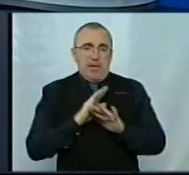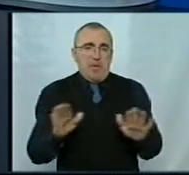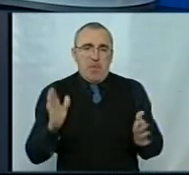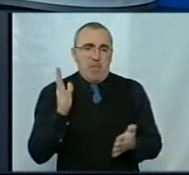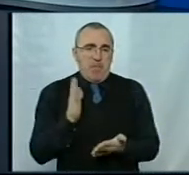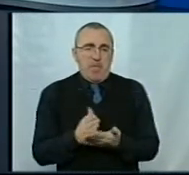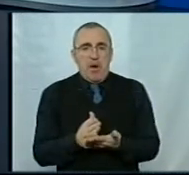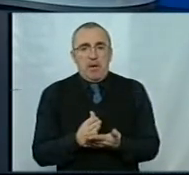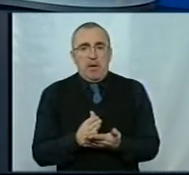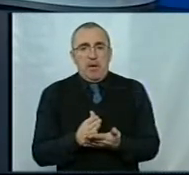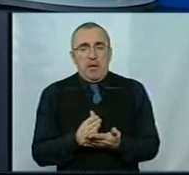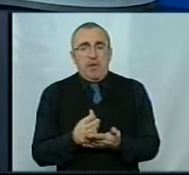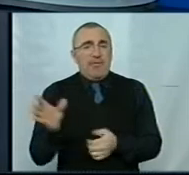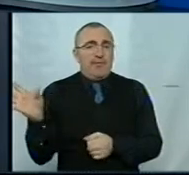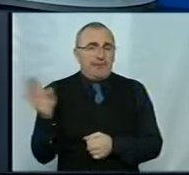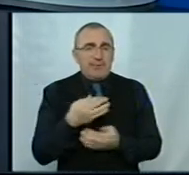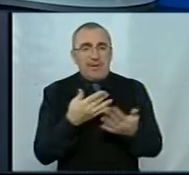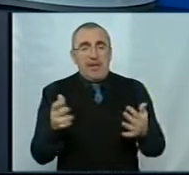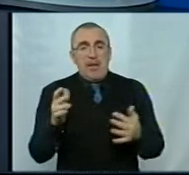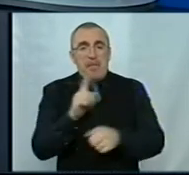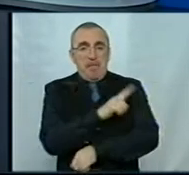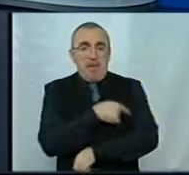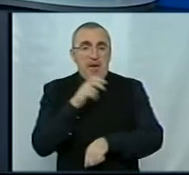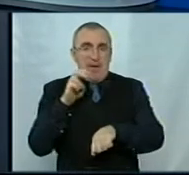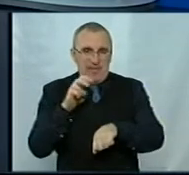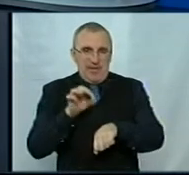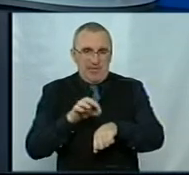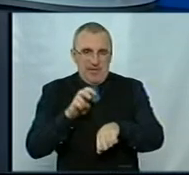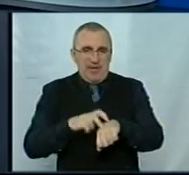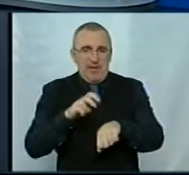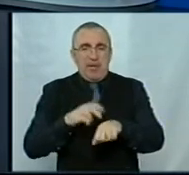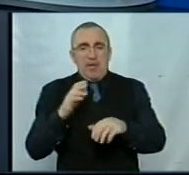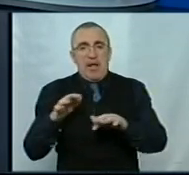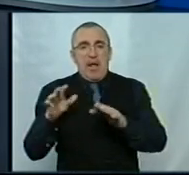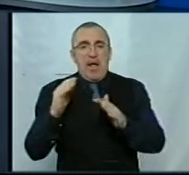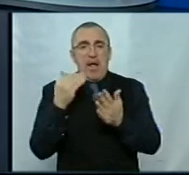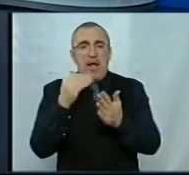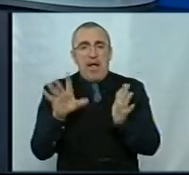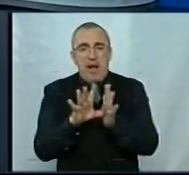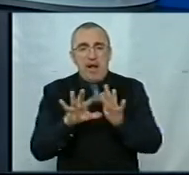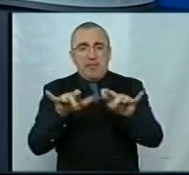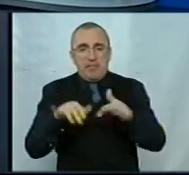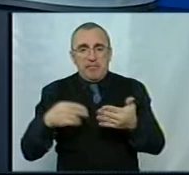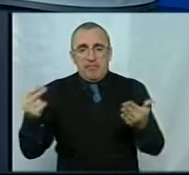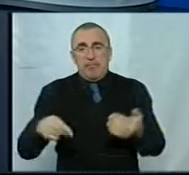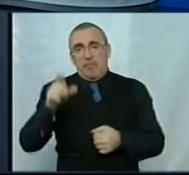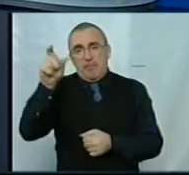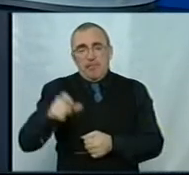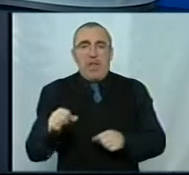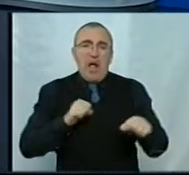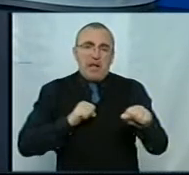реємбурсації ліків, так? Так, всі інші медичні працівники будуть задіяні в електронній системі, щоб індентифікувати користувача. Тобто, це там